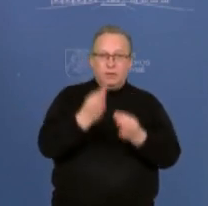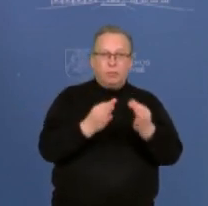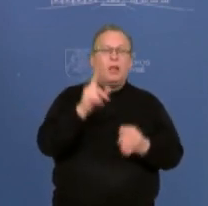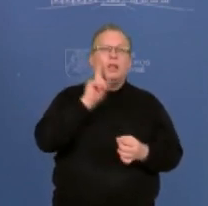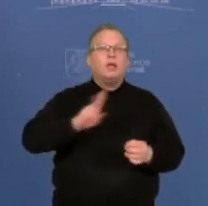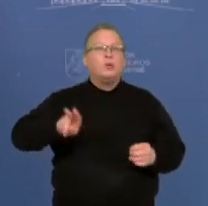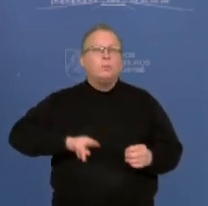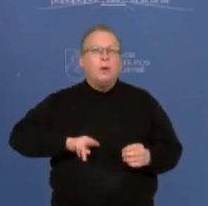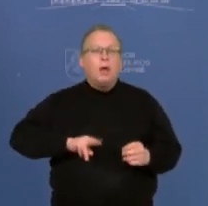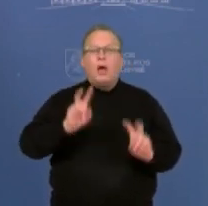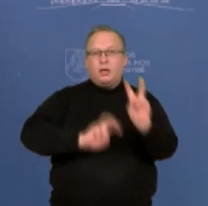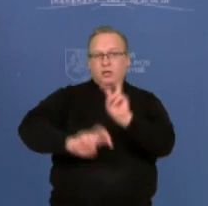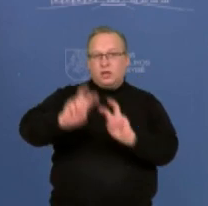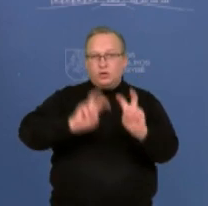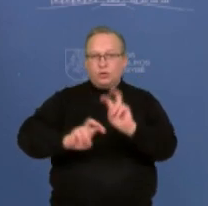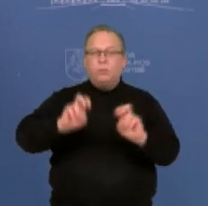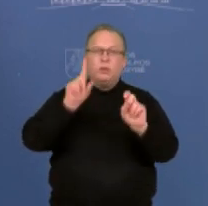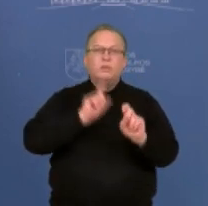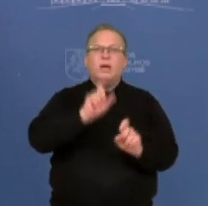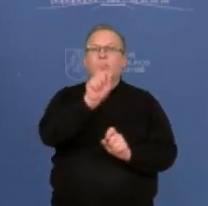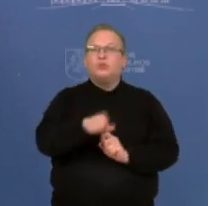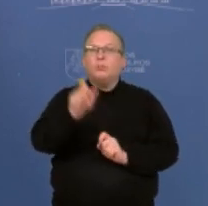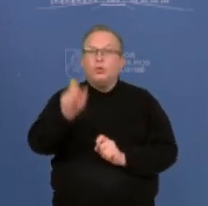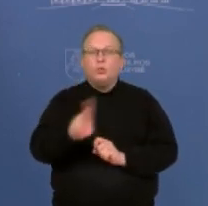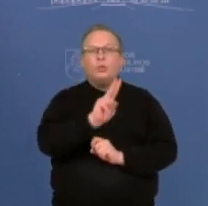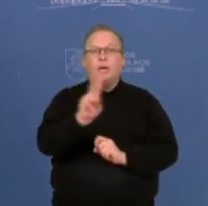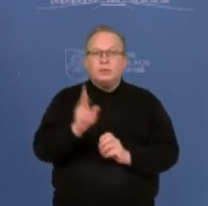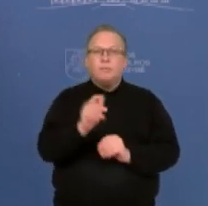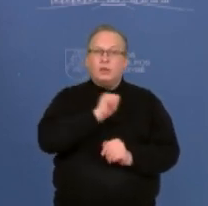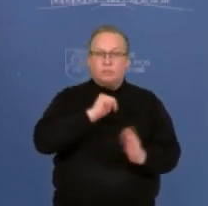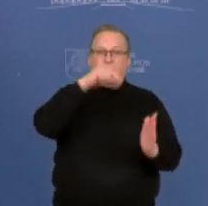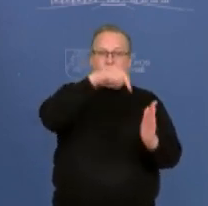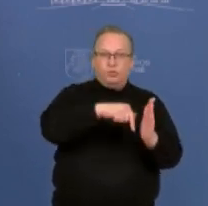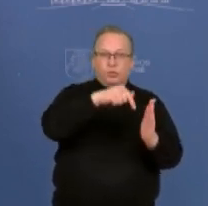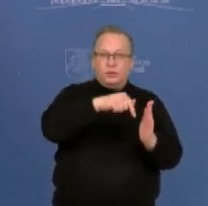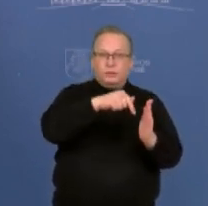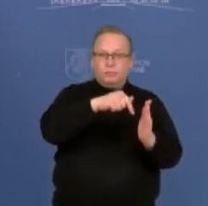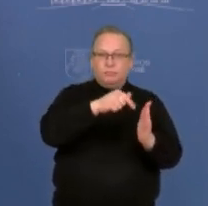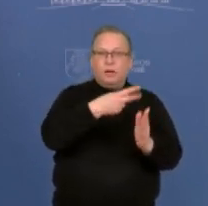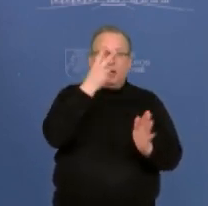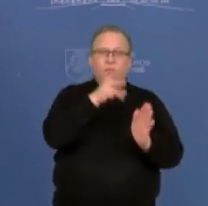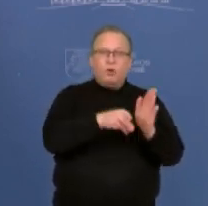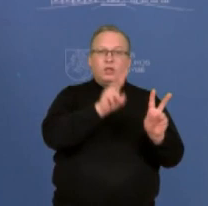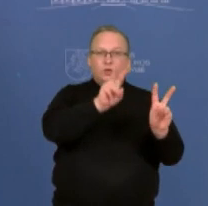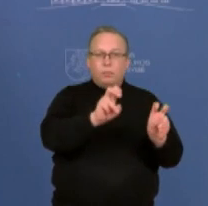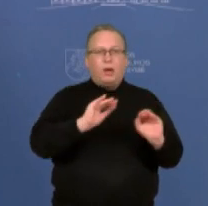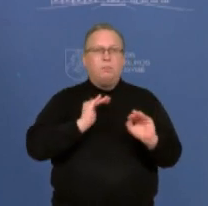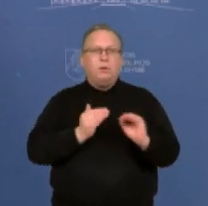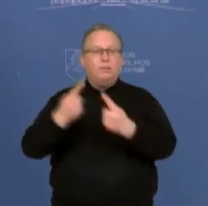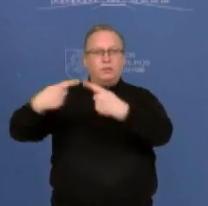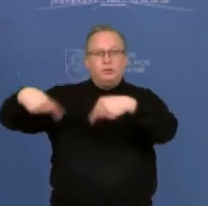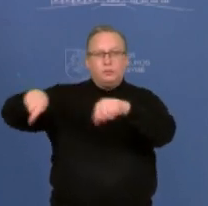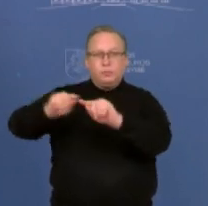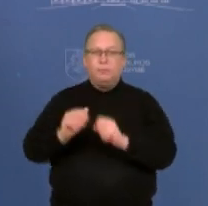direktoriaus kandidatūra, ar ieškoma, galbūt, kitų kandidatų, ir iš kur, iš pačios įmonės vidaus, ar iš, galbūt, privataus sektoriaus prisitraukti?